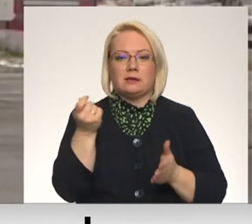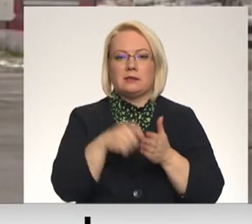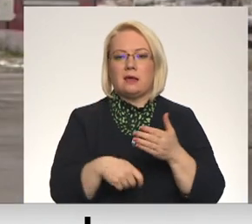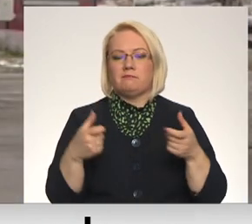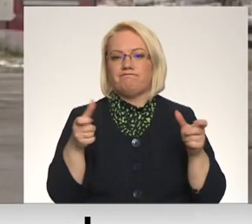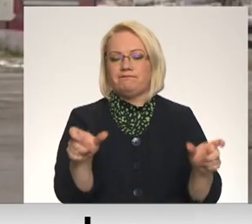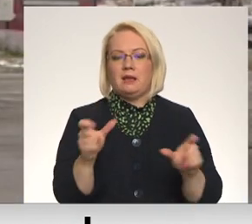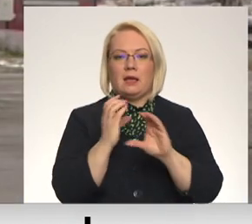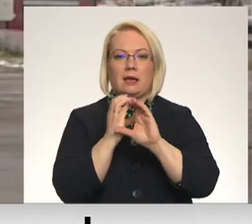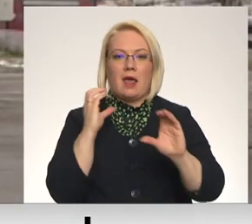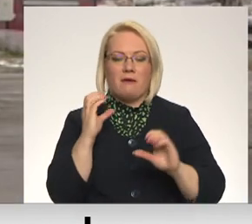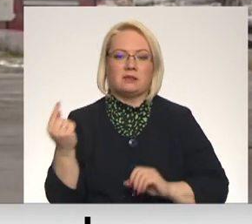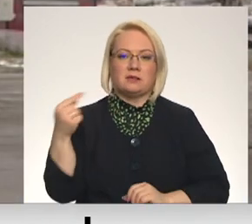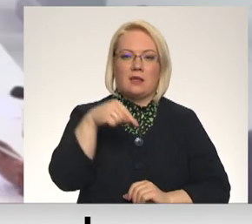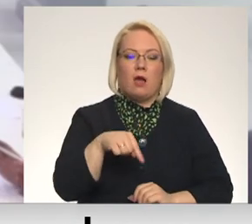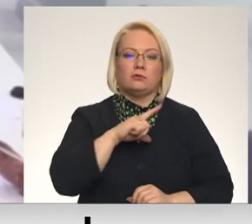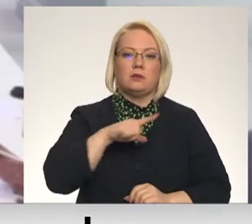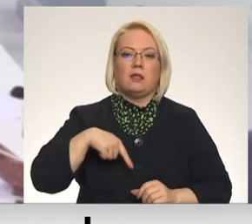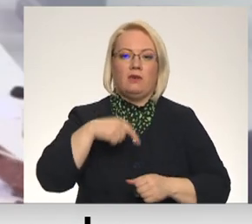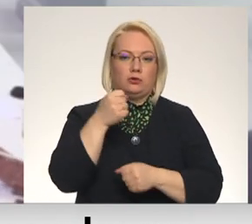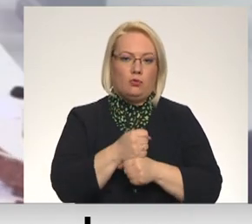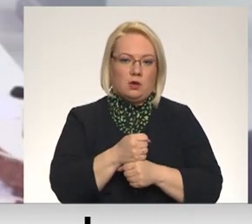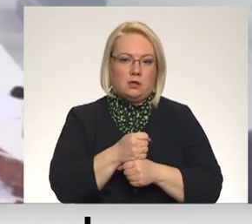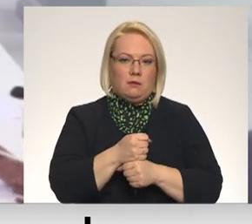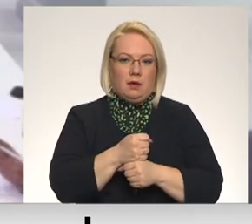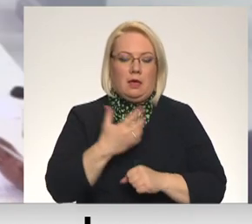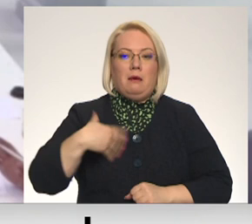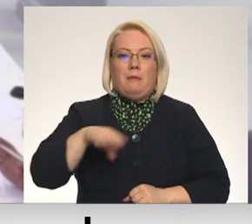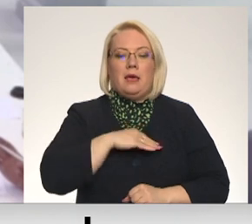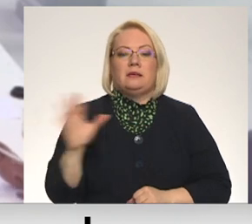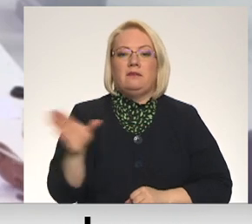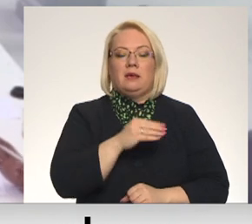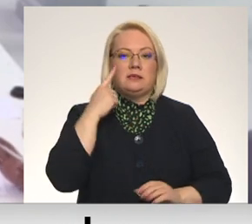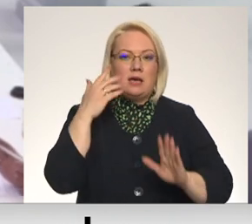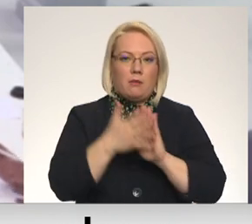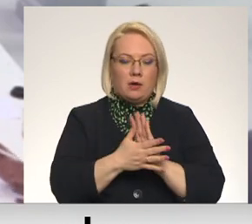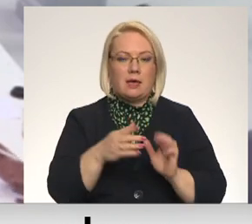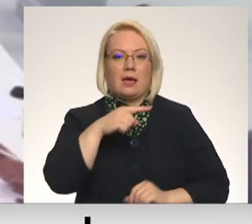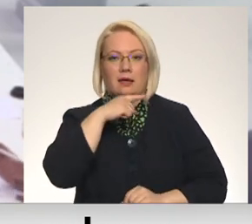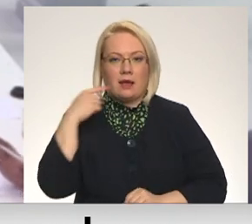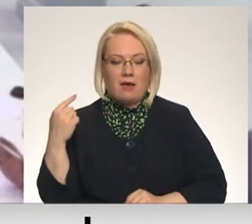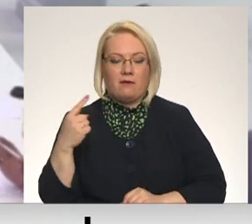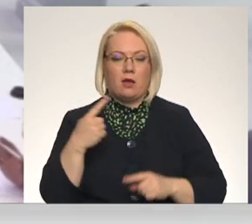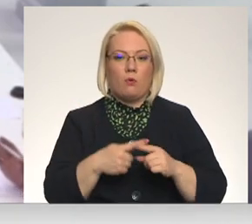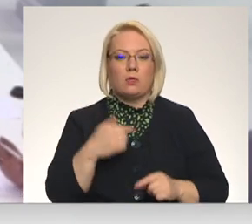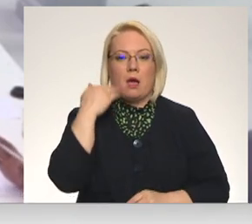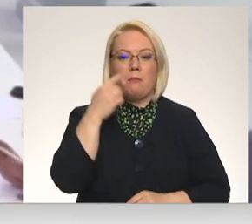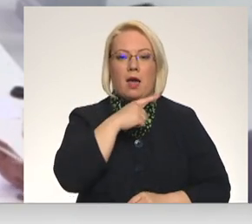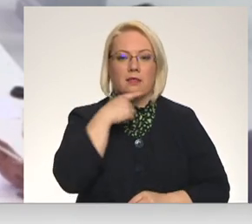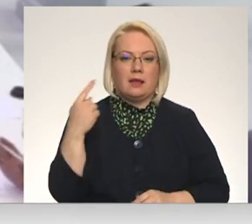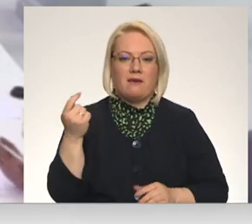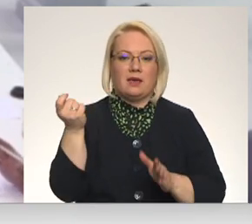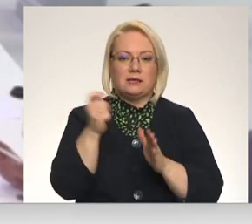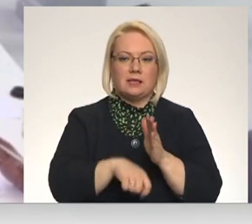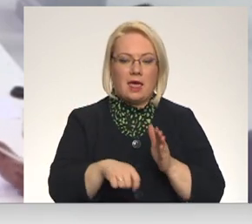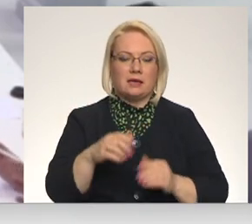visām krēvām, kas nāk uz Latvijas ostām. Mēs taču visi sapratam, ka ja Krievi un Baltkrievie slēgs